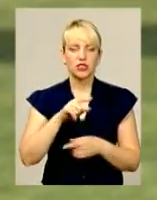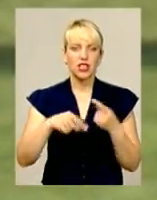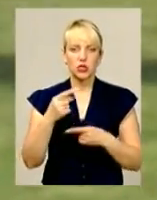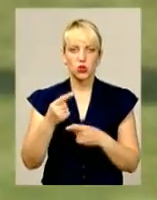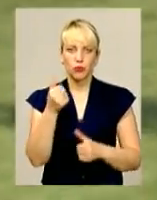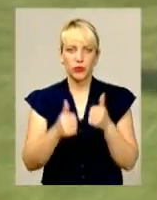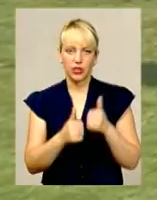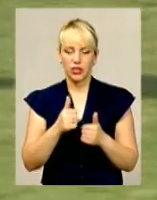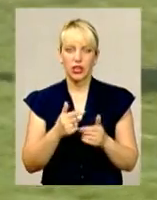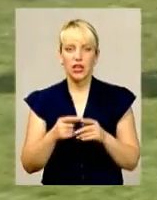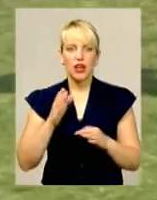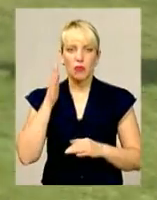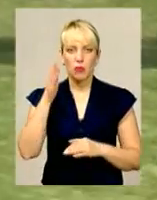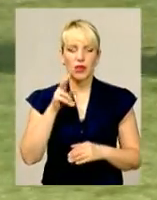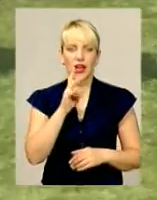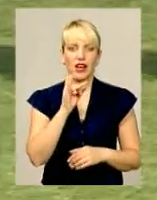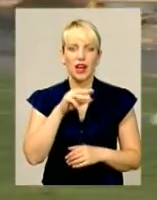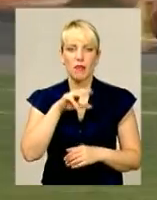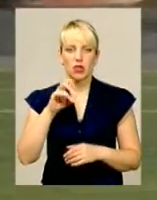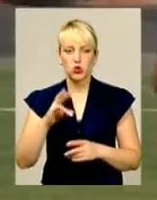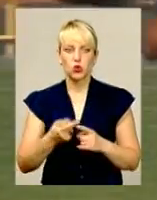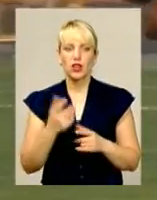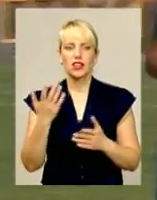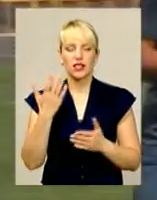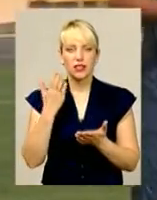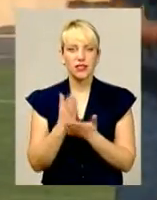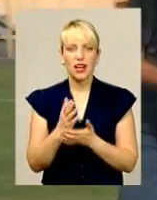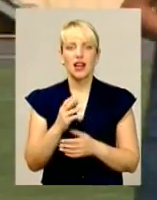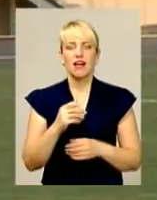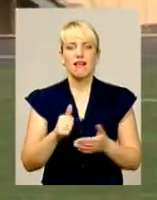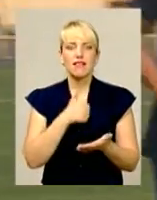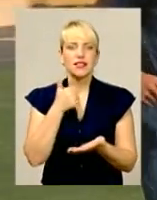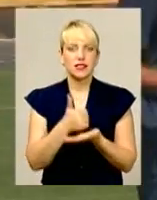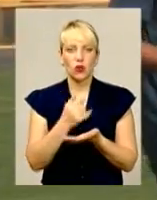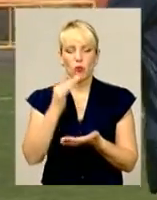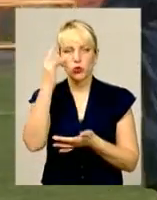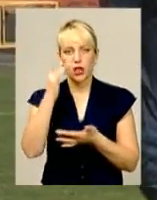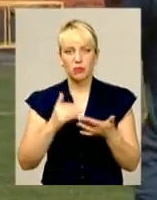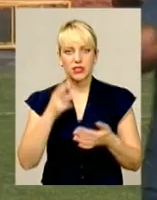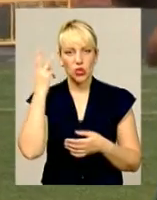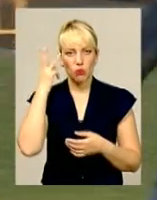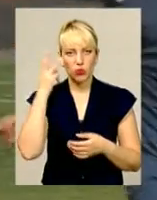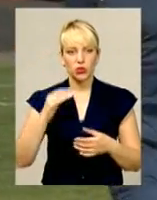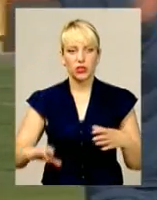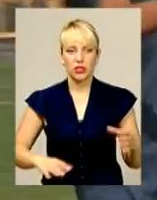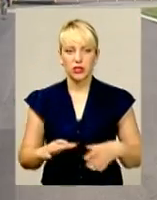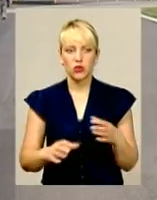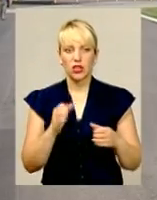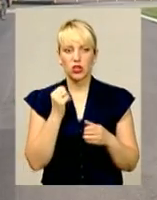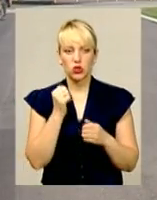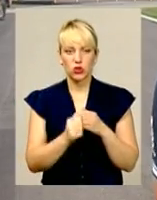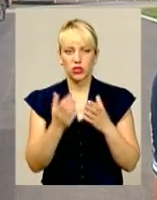Напередодні матчу проти Кременчуцького Кременю, який нині серед лідерів у турнірній таблиці, футболісти з Поділля тренуються щодня по кілька годин.